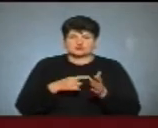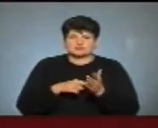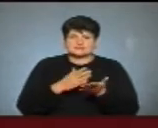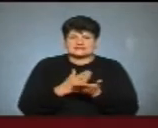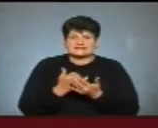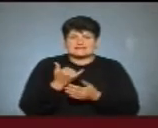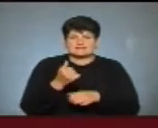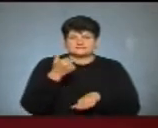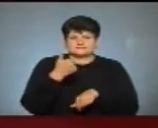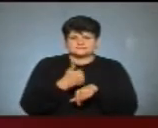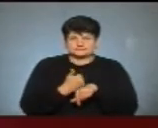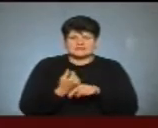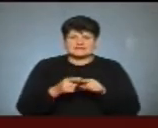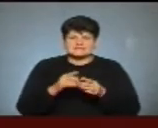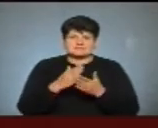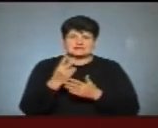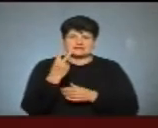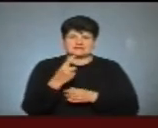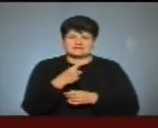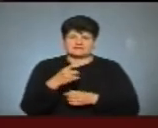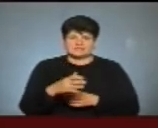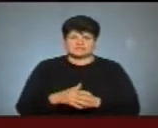пріоритетними. На це ви маєте дві хвилини.